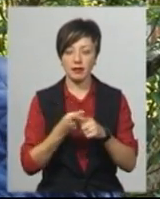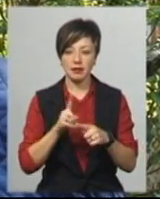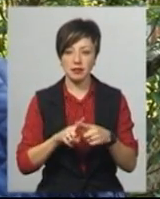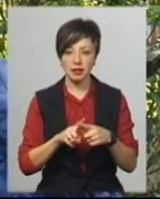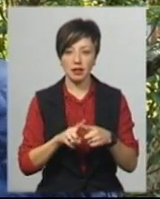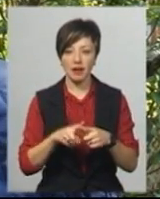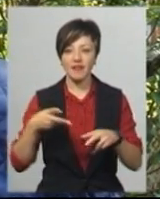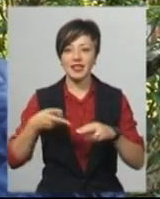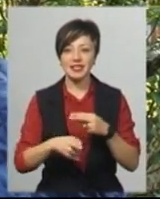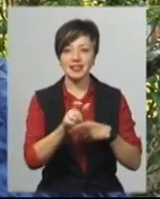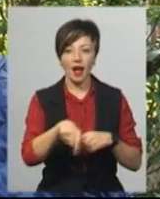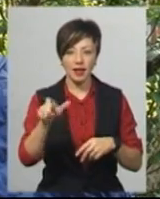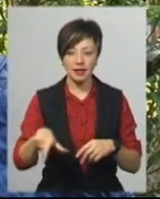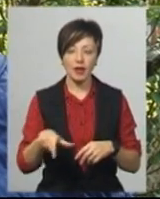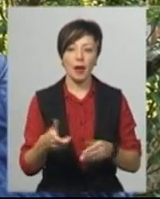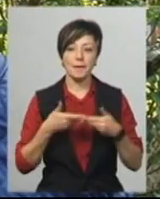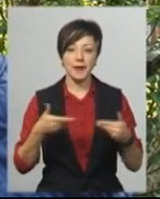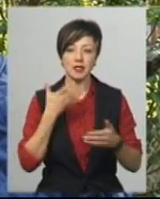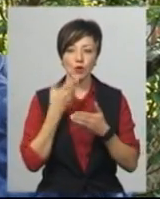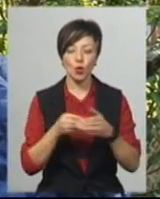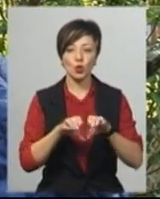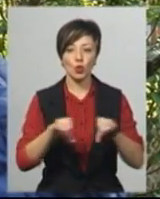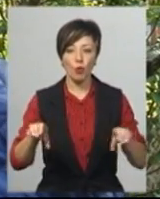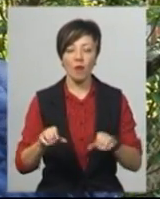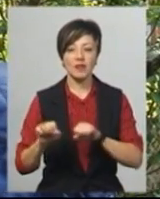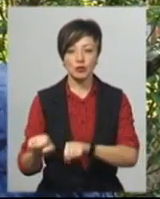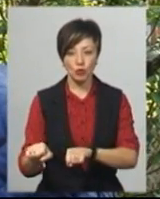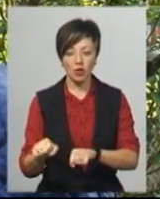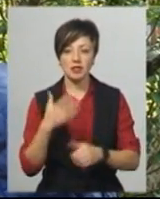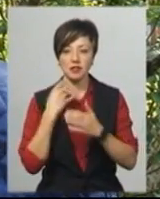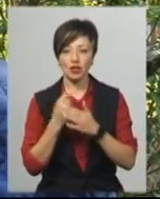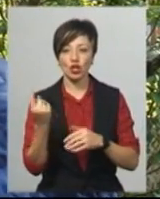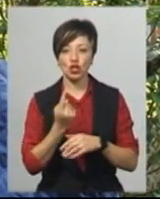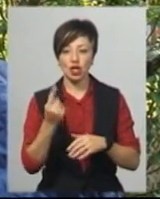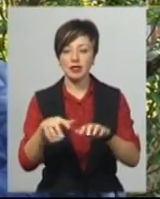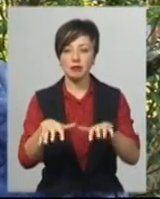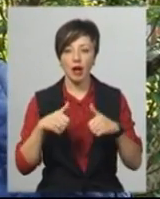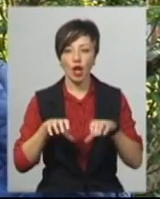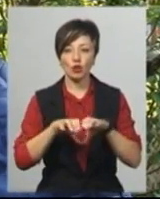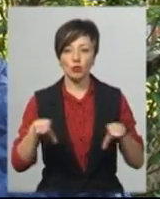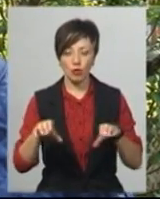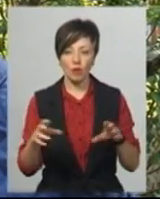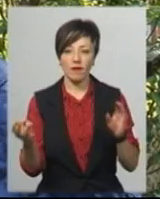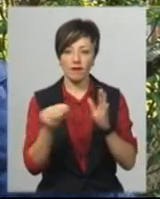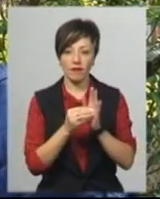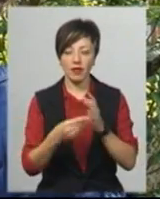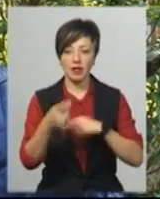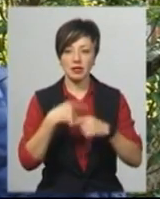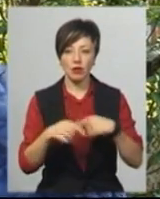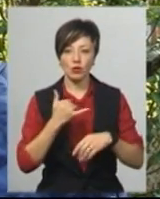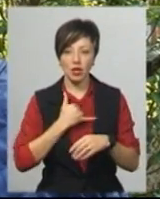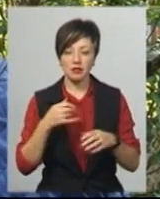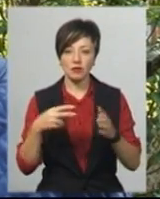відрізальників, то ми свою трубу відстояли, вони свій лічильник забрали, а трубу нам приварили назад. Так що у нас таки